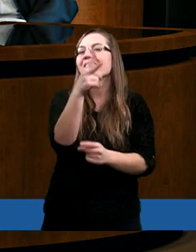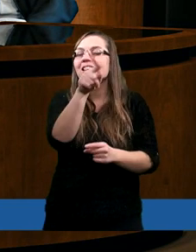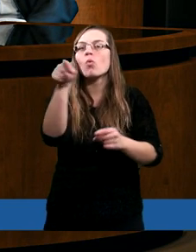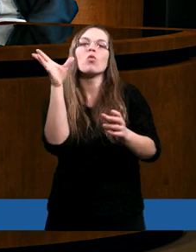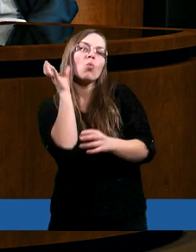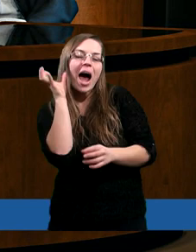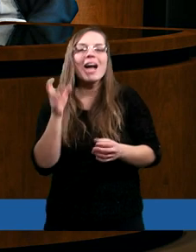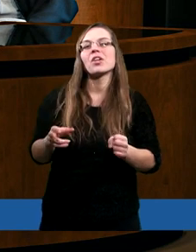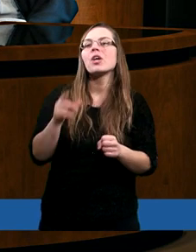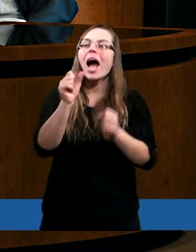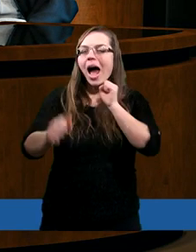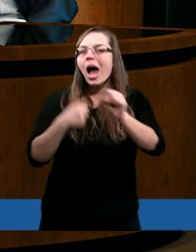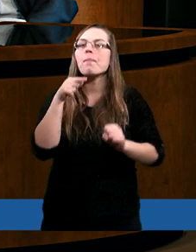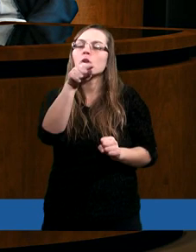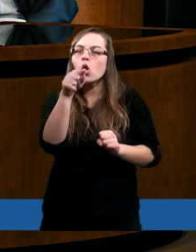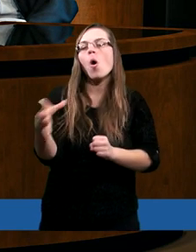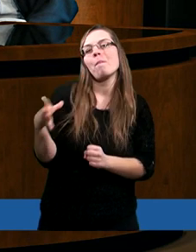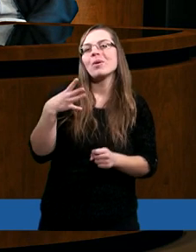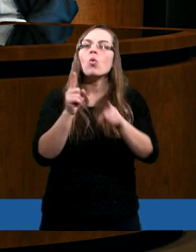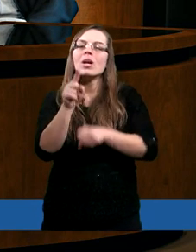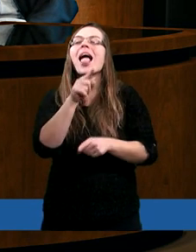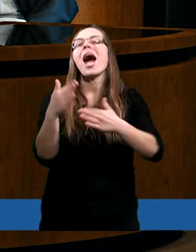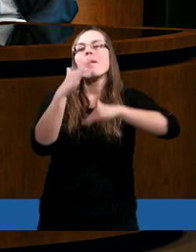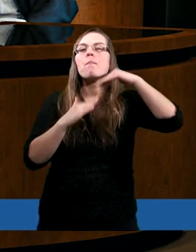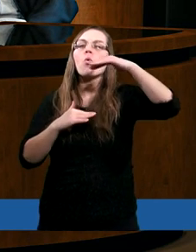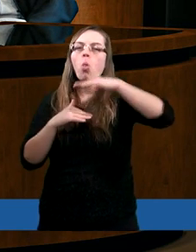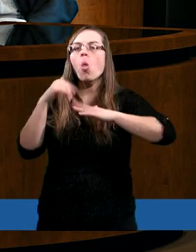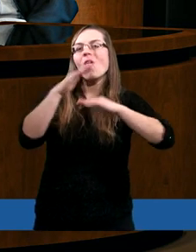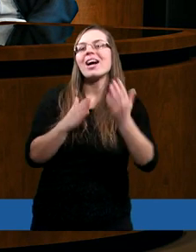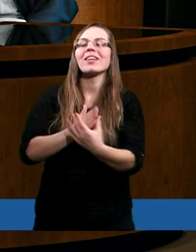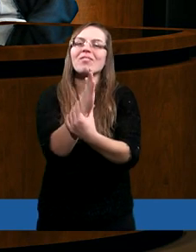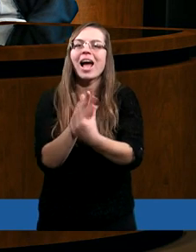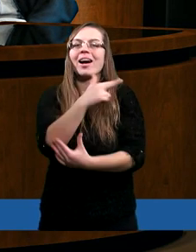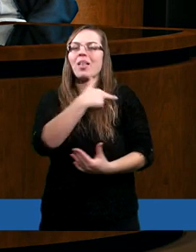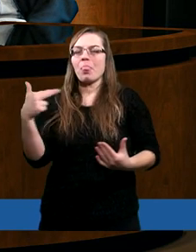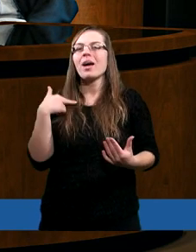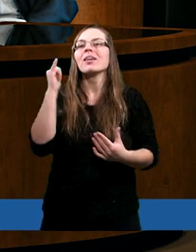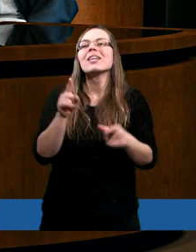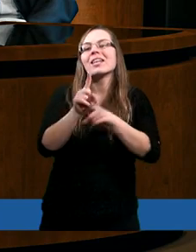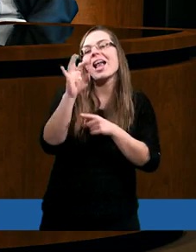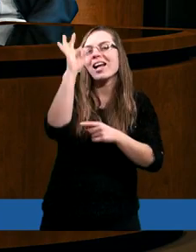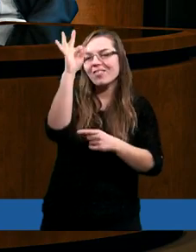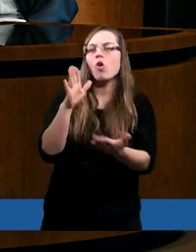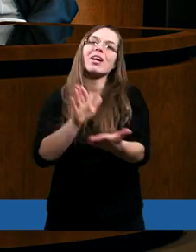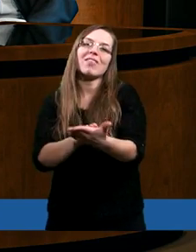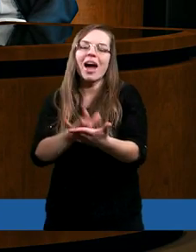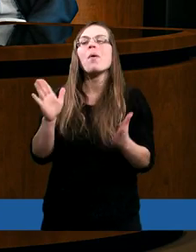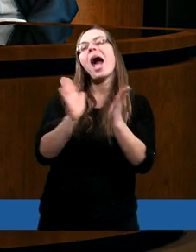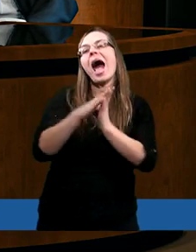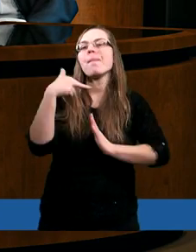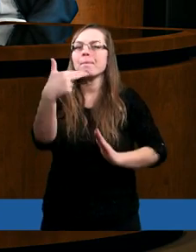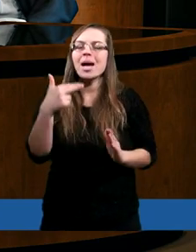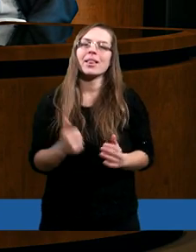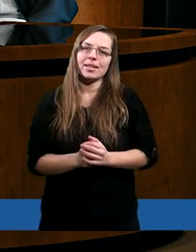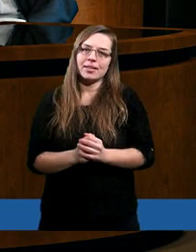słuchaczy, aby to było dla budowania wiary naszej i dla Twojej chwały. Amen.